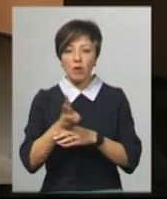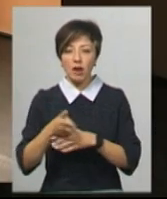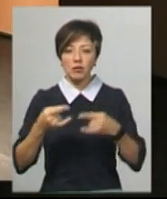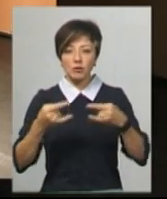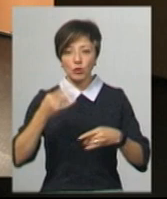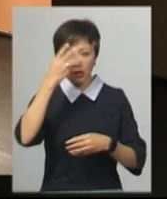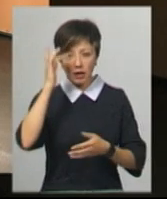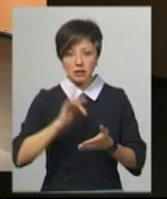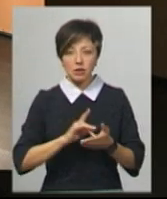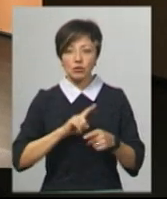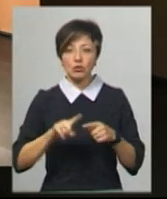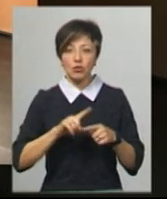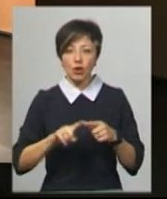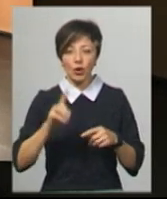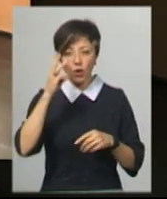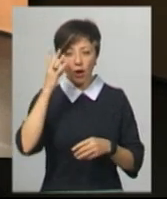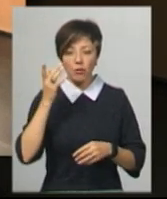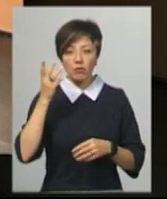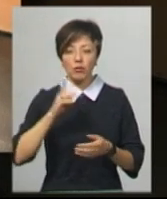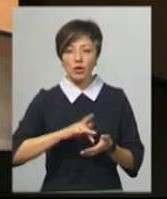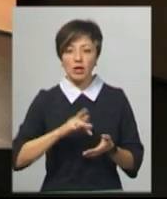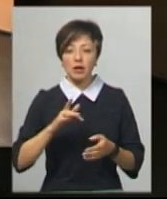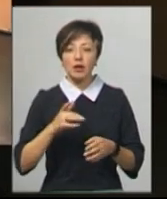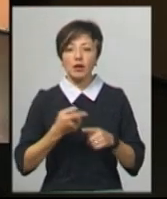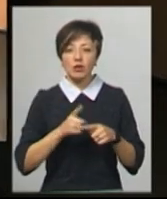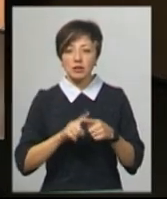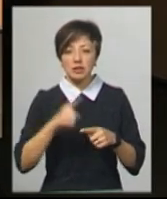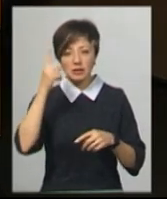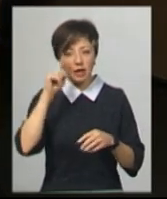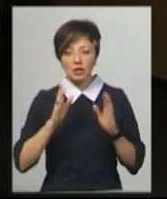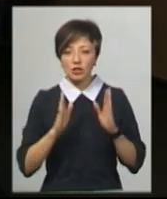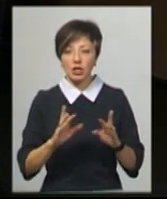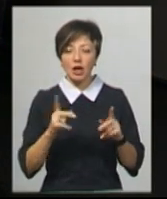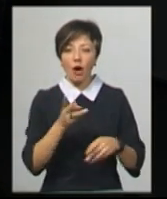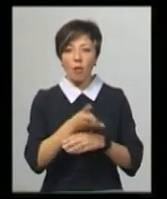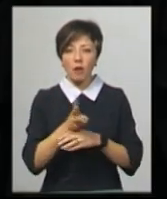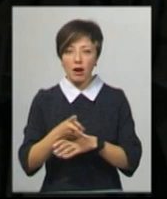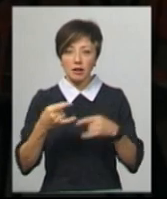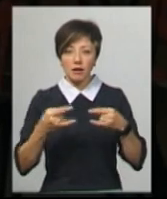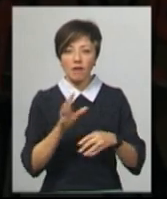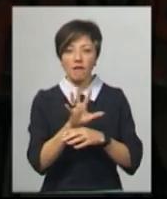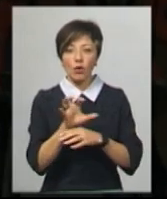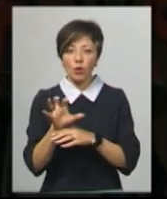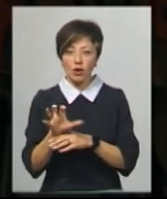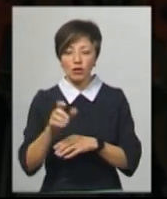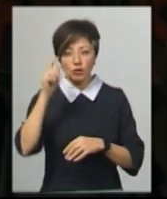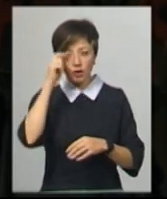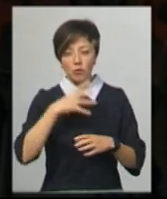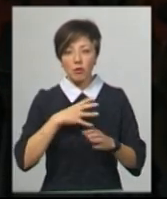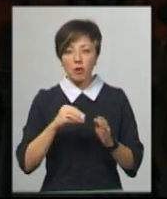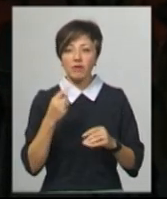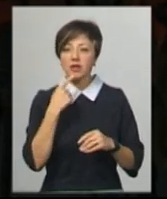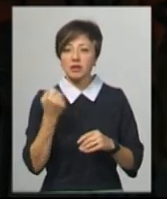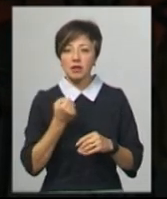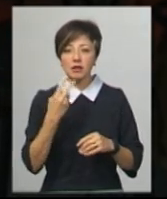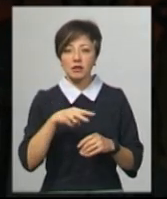«Поділля-центр», а згодом – «ЮА-Поділля». В Хмельницькому Юрія Черевичника знали не лише як телеоператора, а як фотографа. Чоловік помер у неділю,